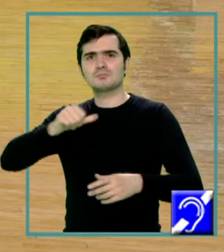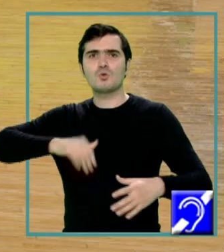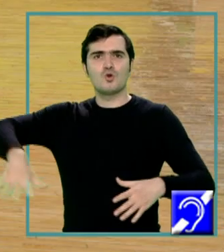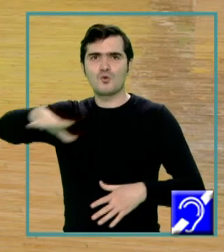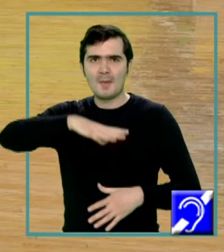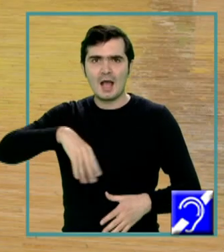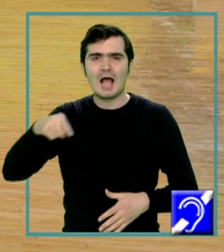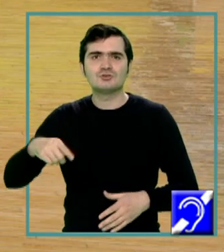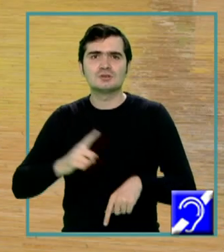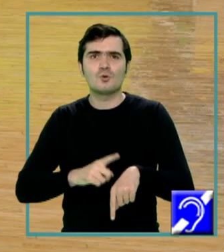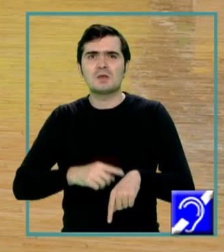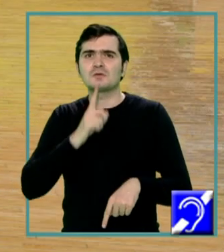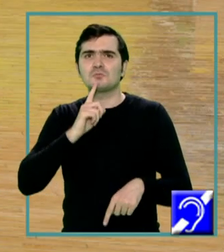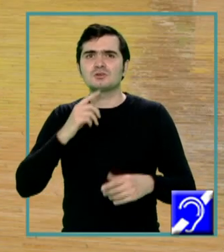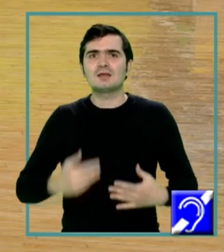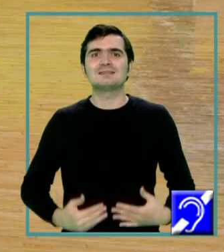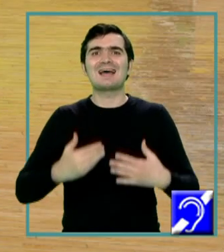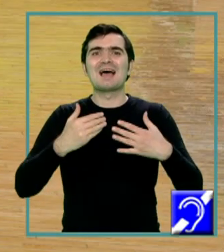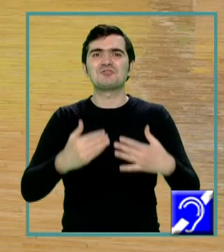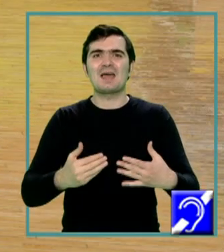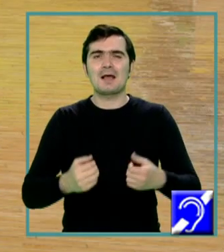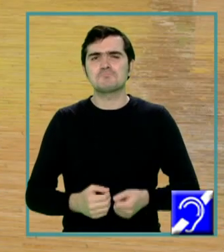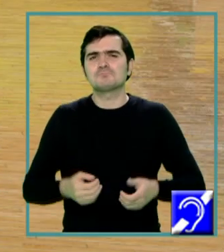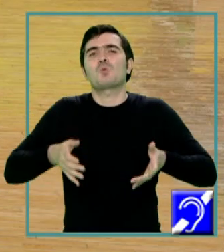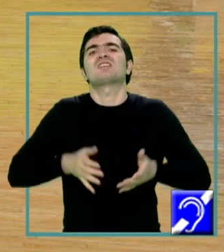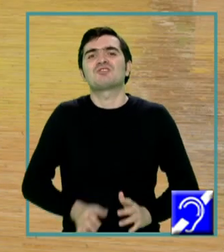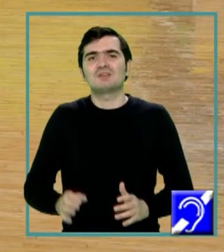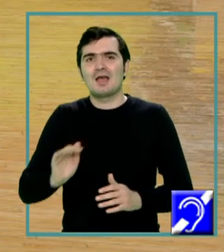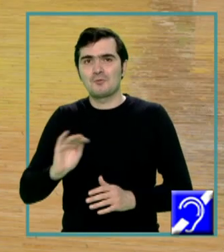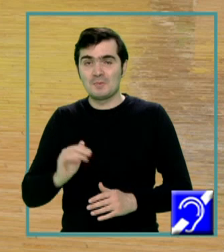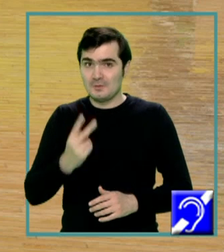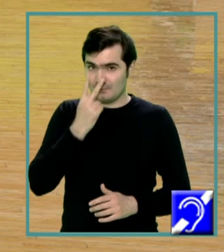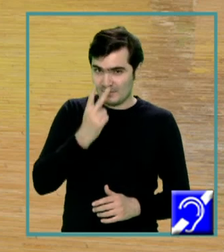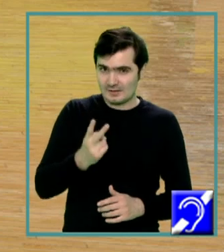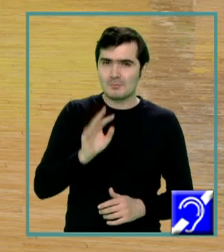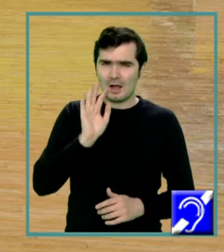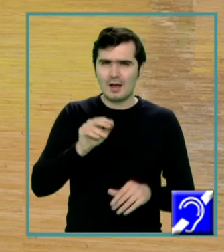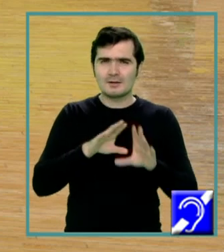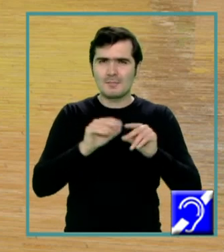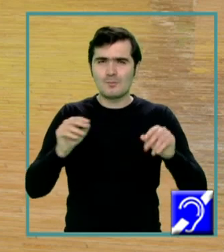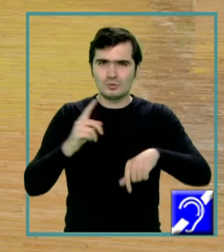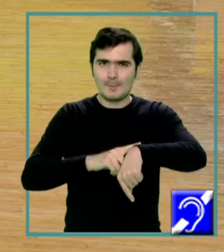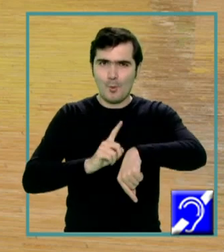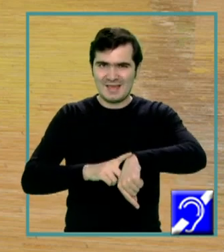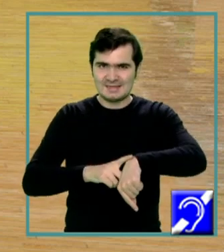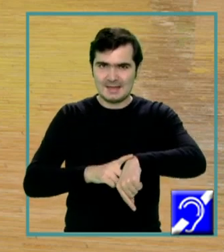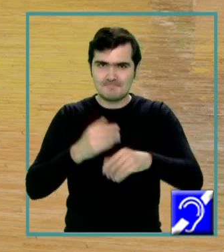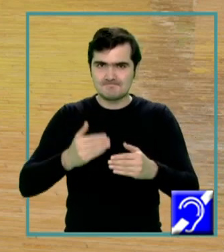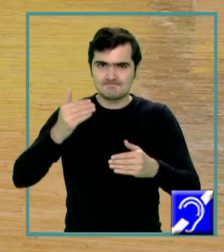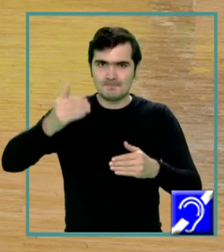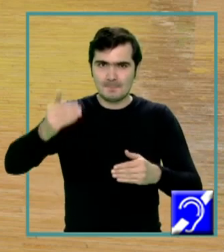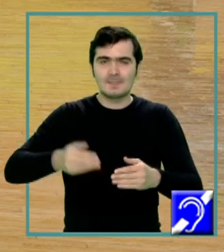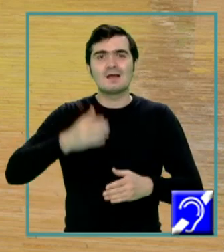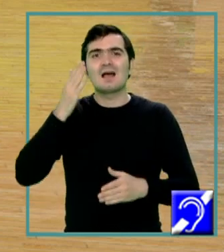Acest moment este nașterea, nașterea despre care, iată, vedem, are și ea mai multe etape, dar la